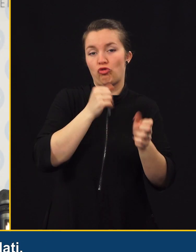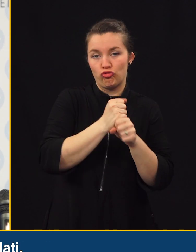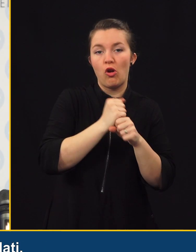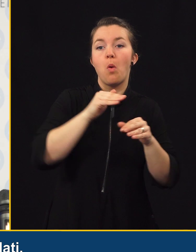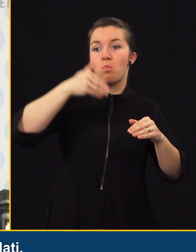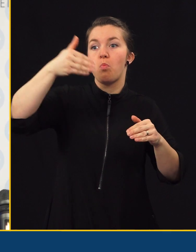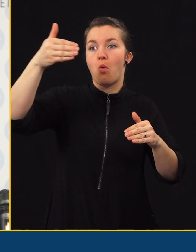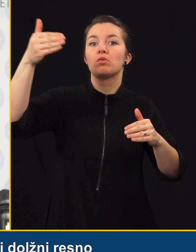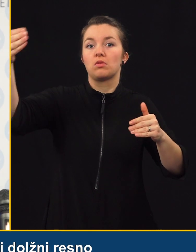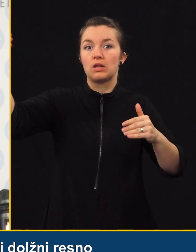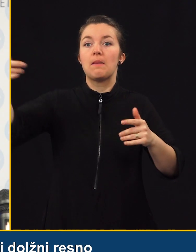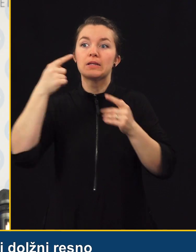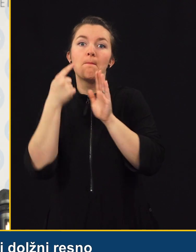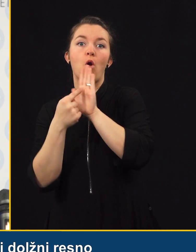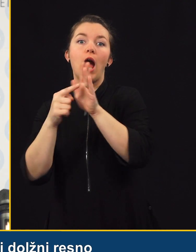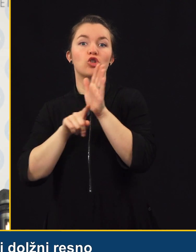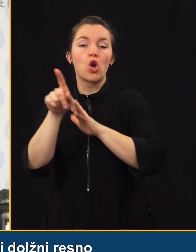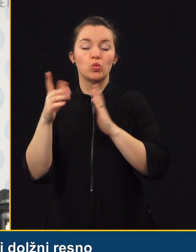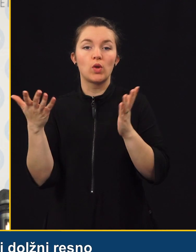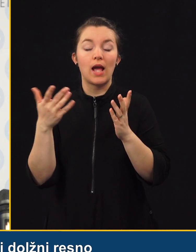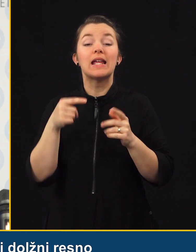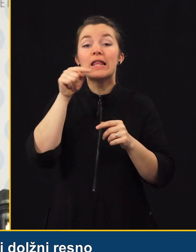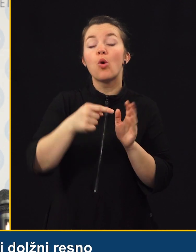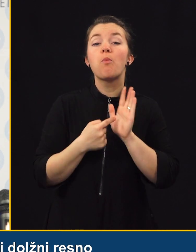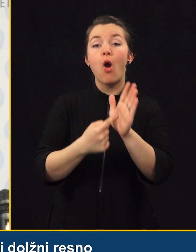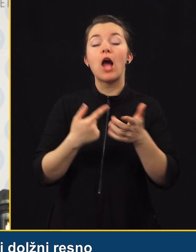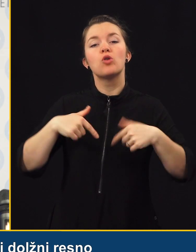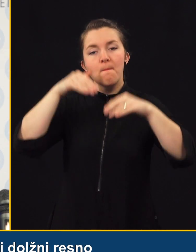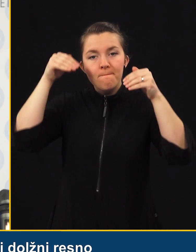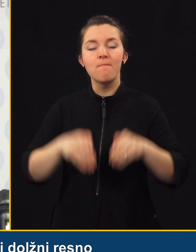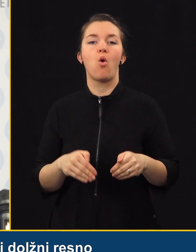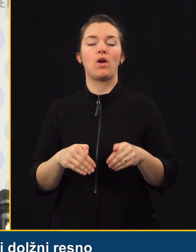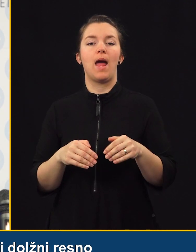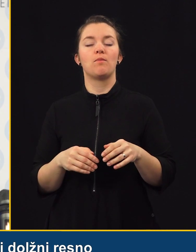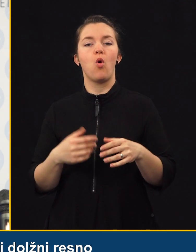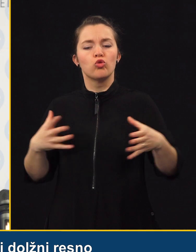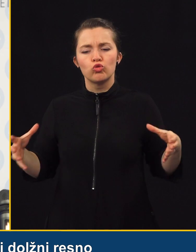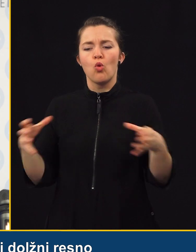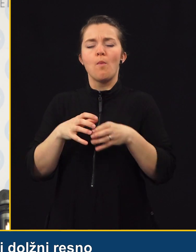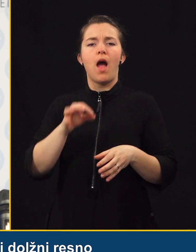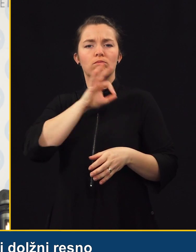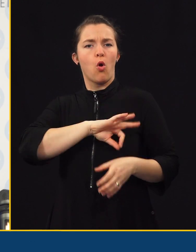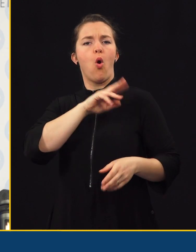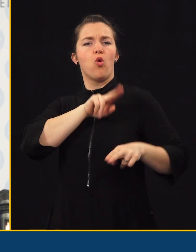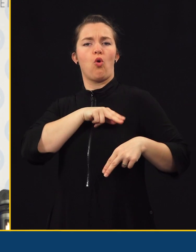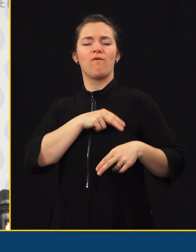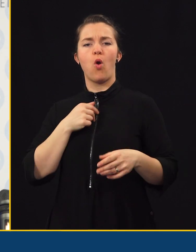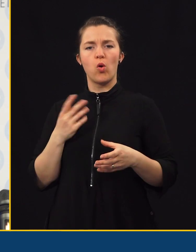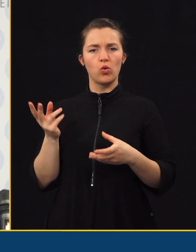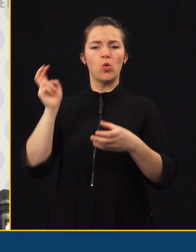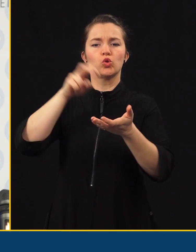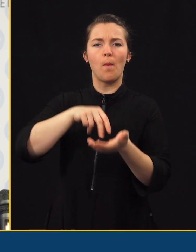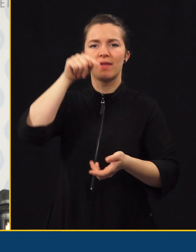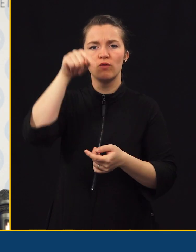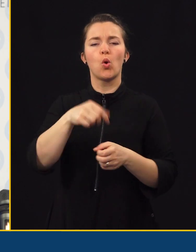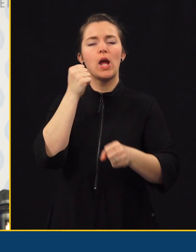posledice. In to pomeni, da smo dožni vsi skupaj resno pristopiti in opraviti vse naloge, ki so nam zadane, ni več prelagan